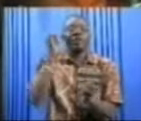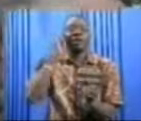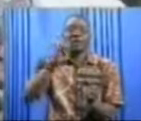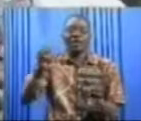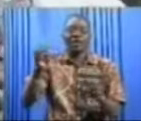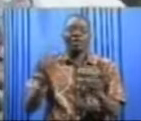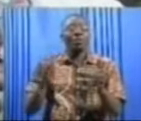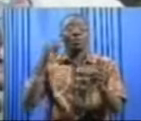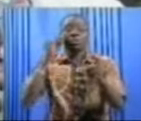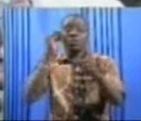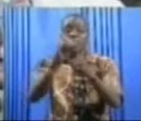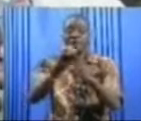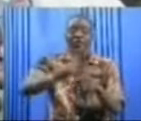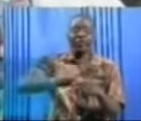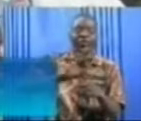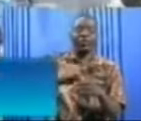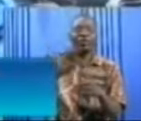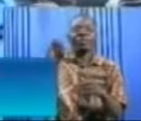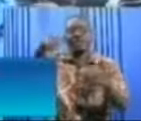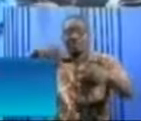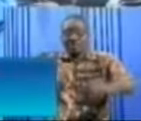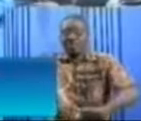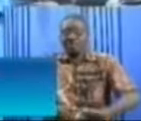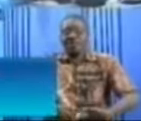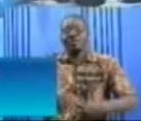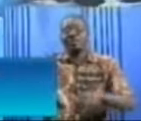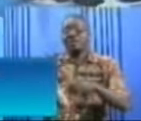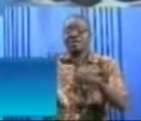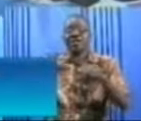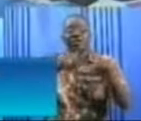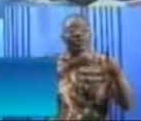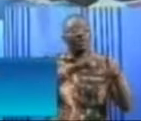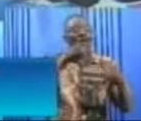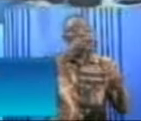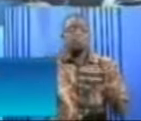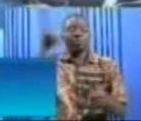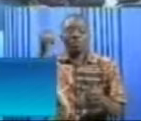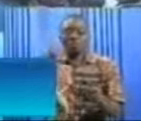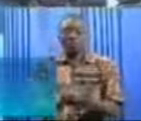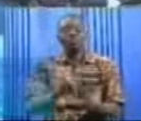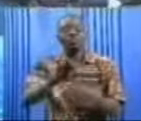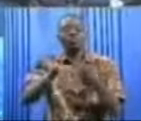but d'informer et de former la jeunesse dans le divertissement et la bonne humeur.